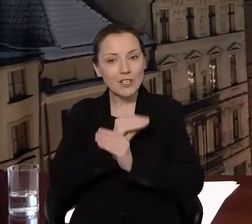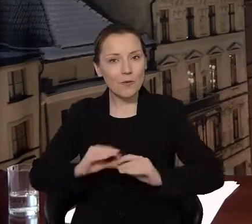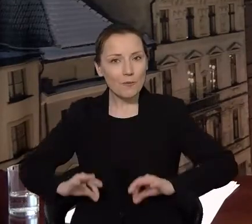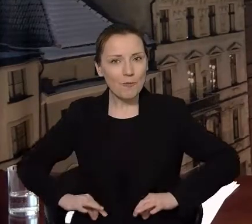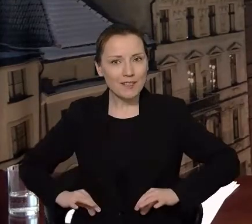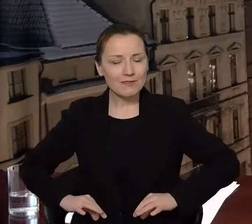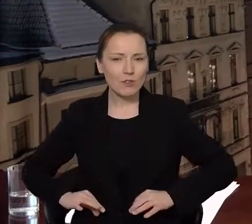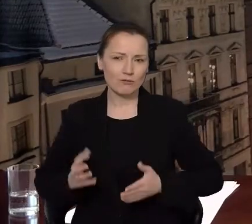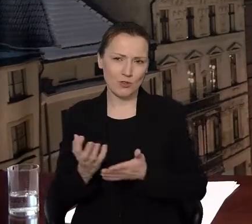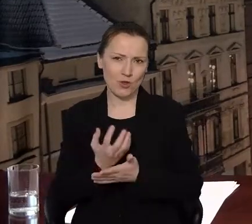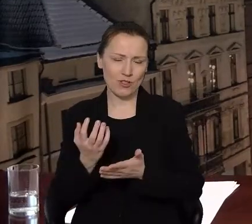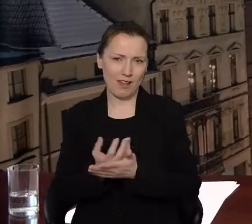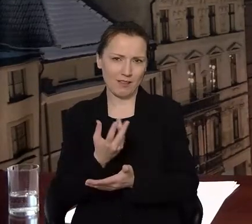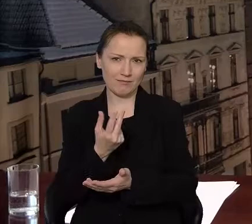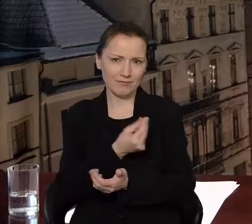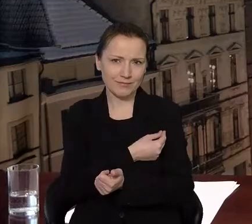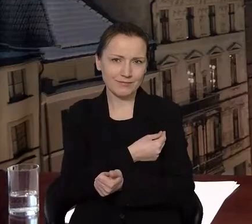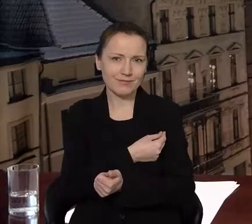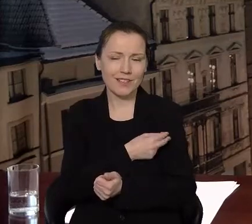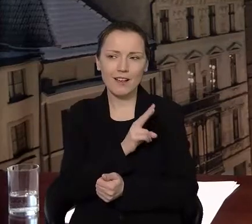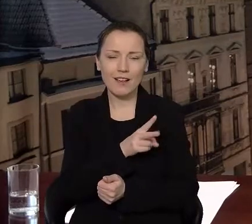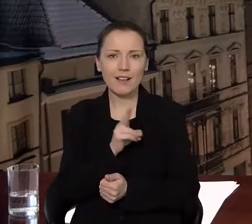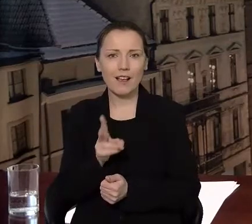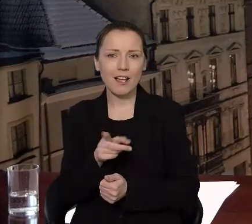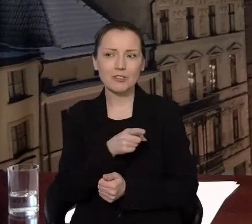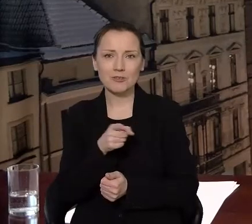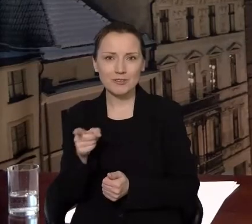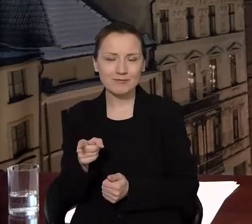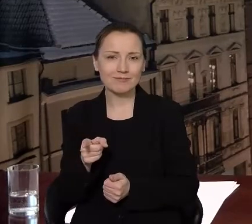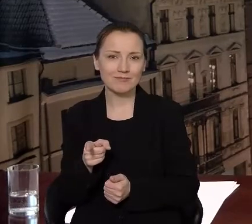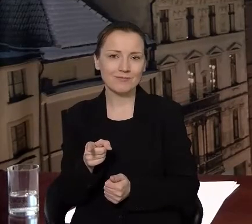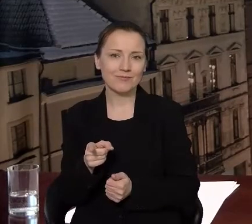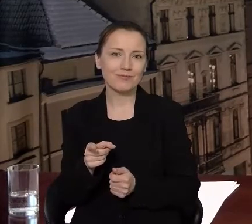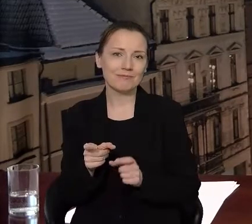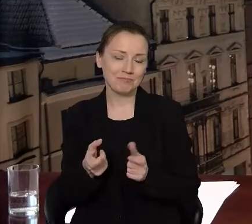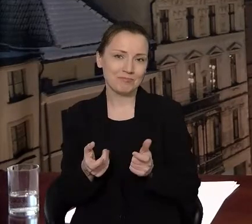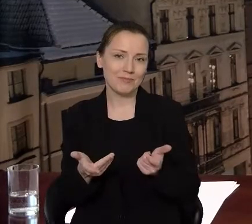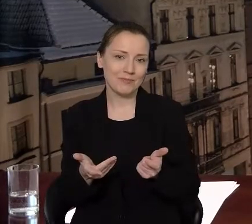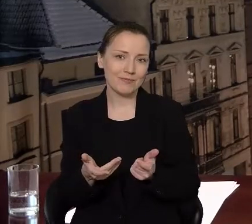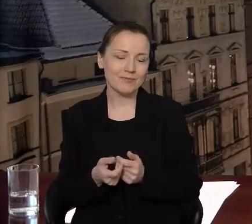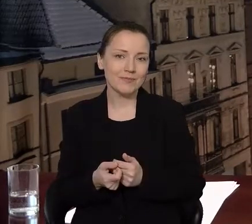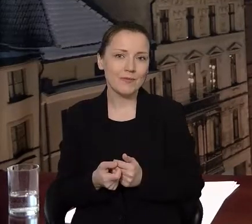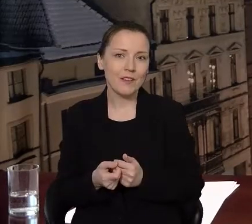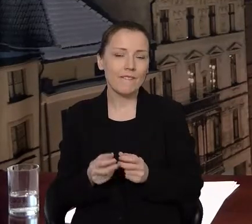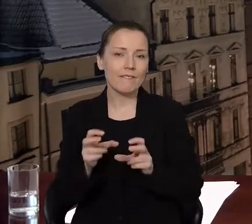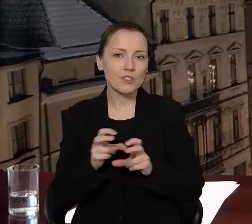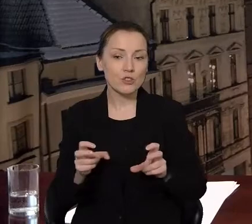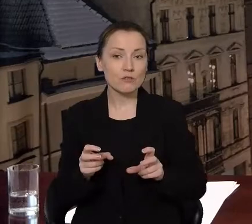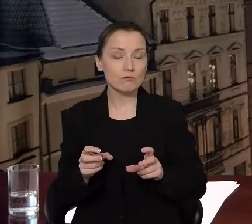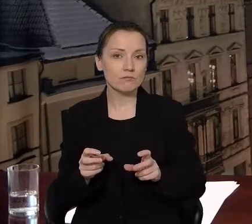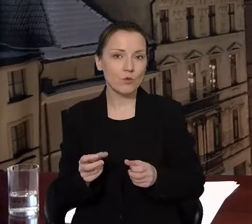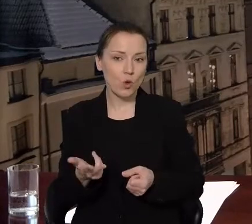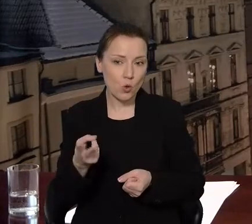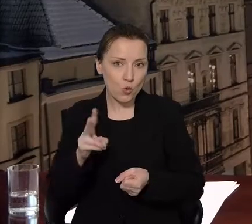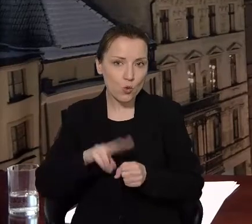korzystajmy z możliwości szczepień, każdy w zakresie, dla kiedy jest dla niego przewidziany. Czy to będzie kolejna dawka